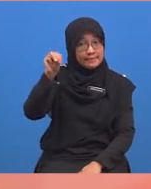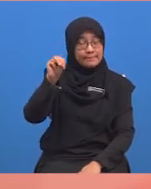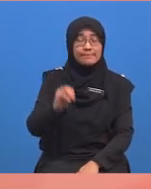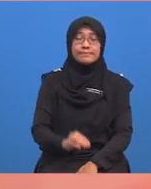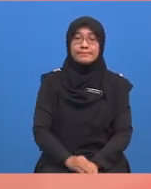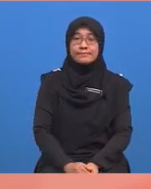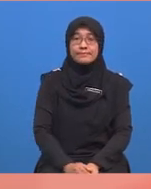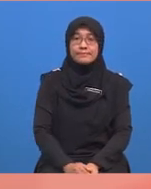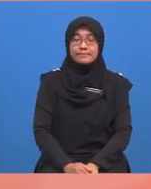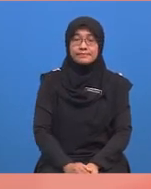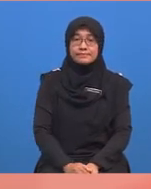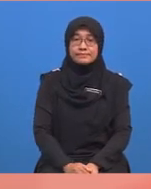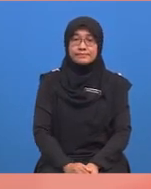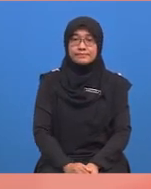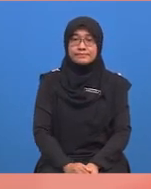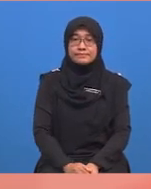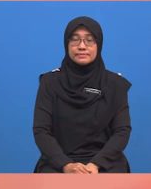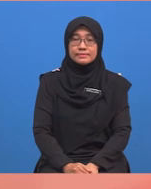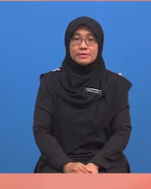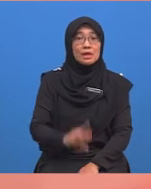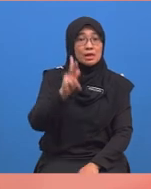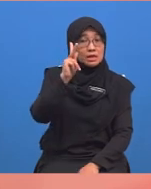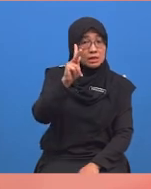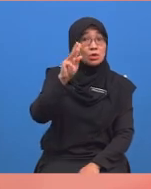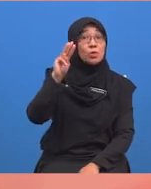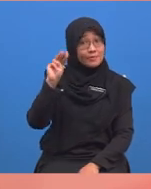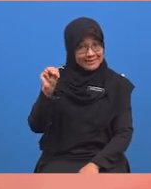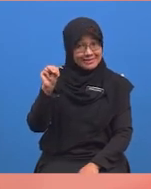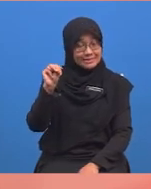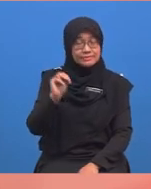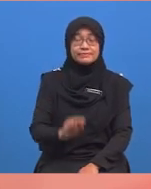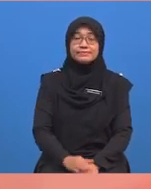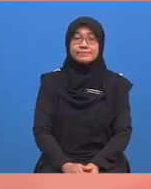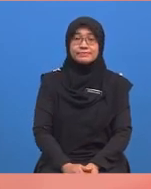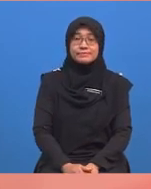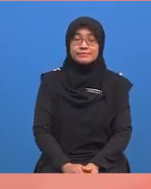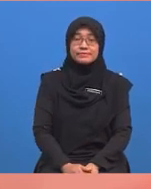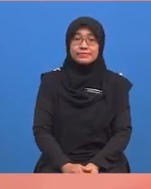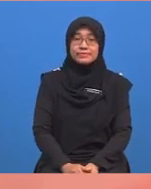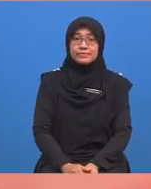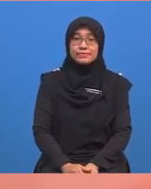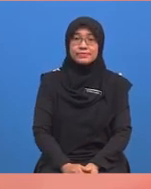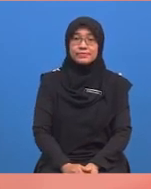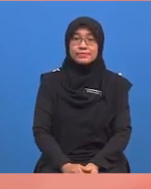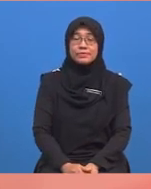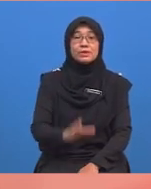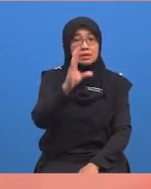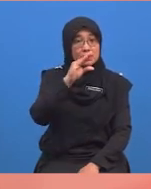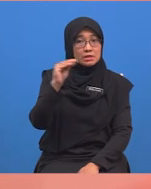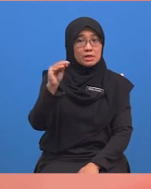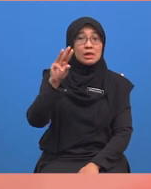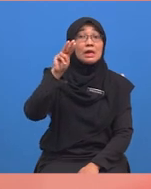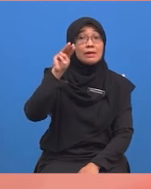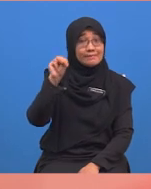simbolnya mm, kilometer atau simbolnya km, dan